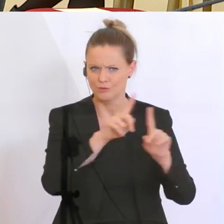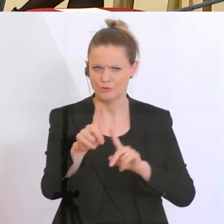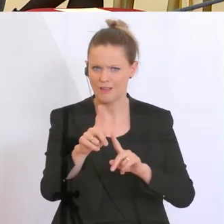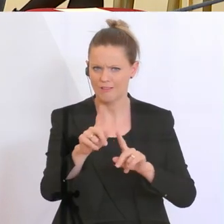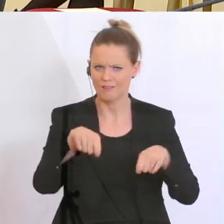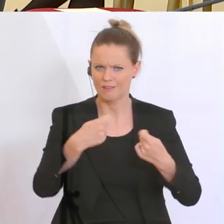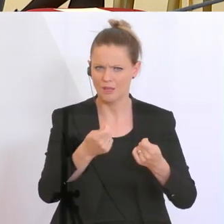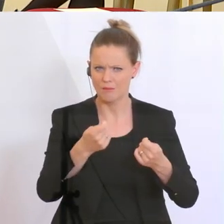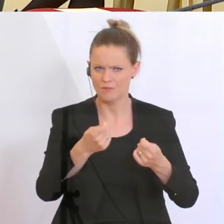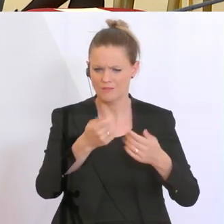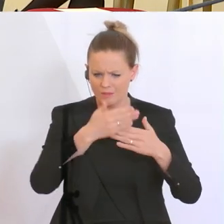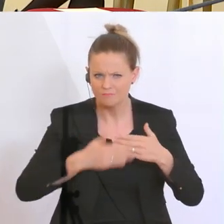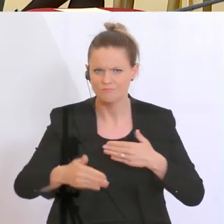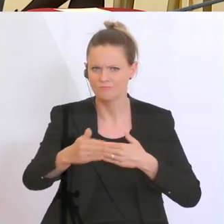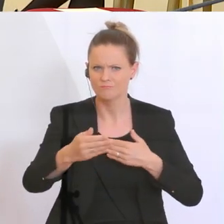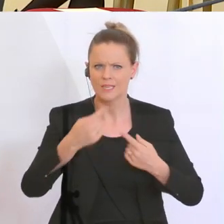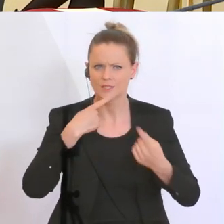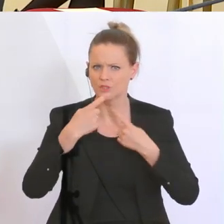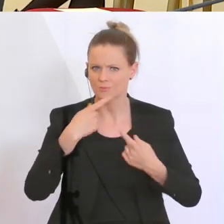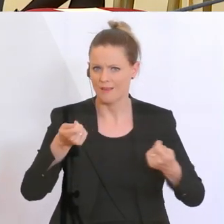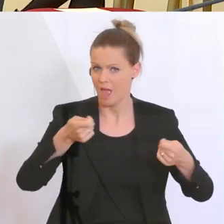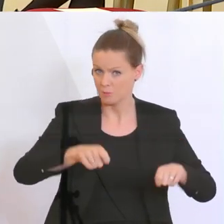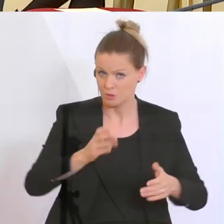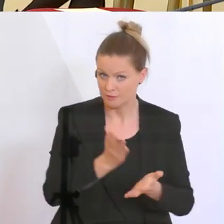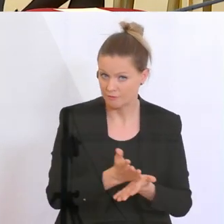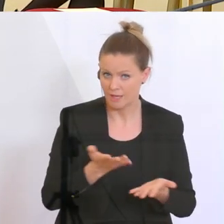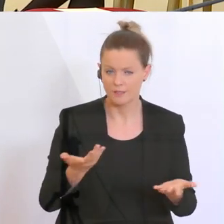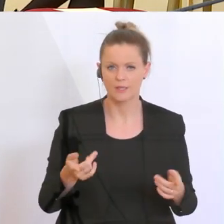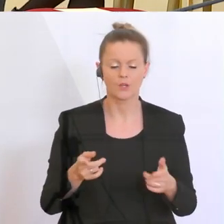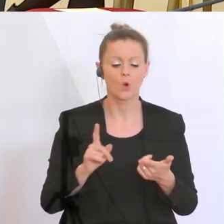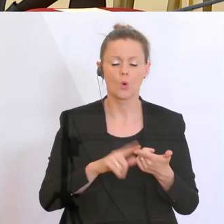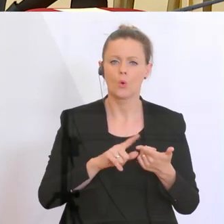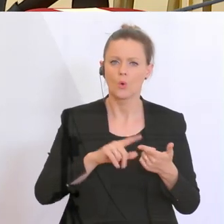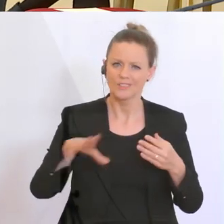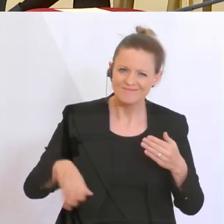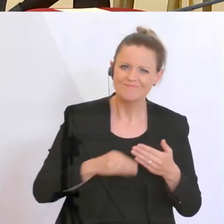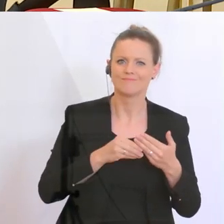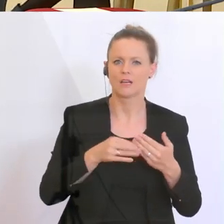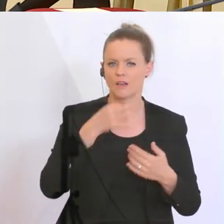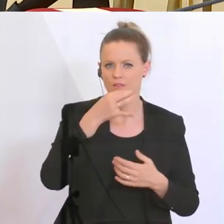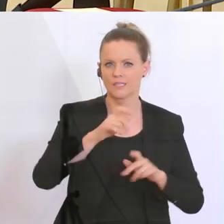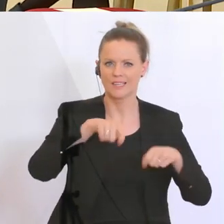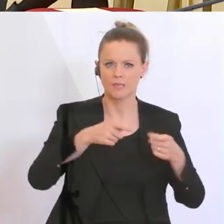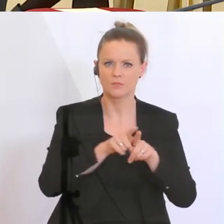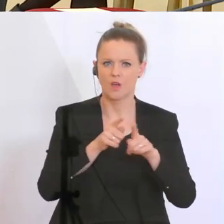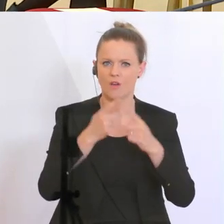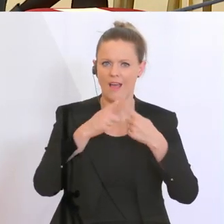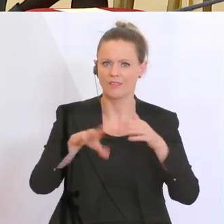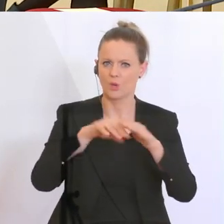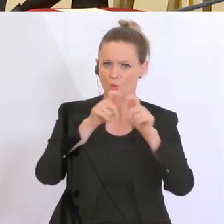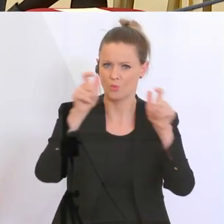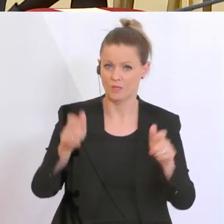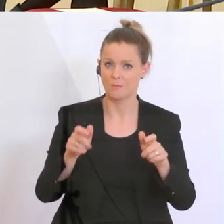Zeithorizont, wann diese Gespräche abgeschlossen sein sollen? Und dazu noch die Frage, gibt es noch andere Unternehmen, wenn ja, wie viele,